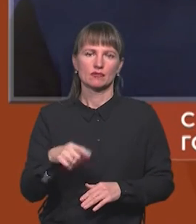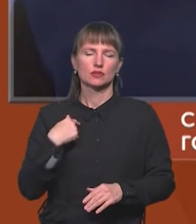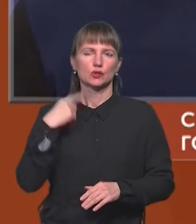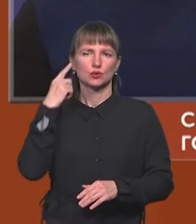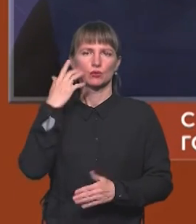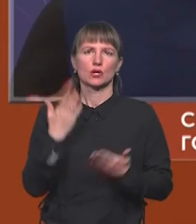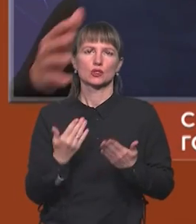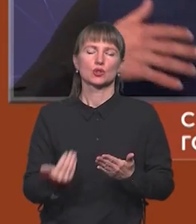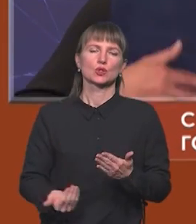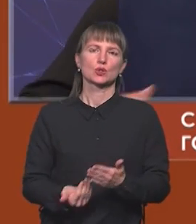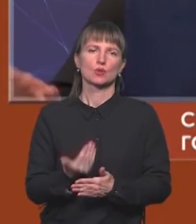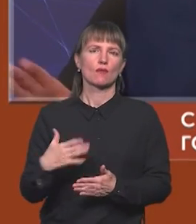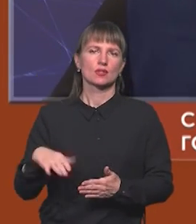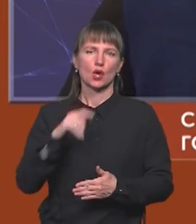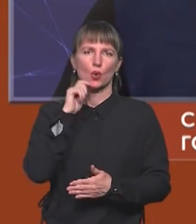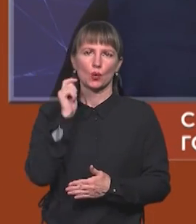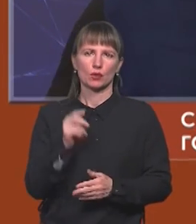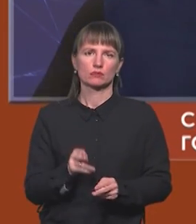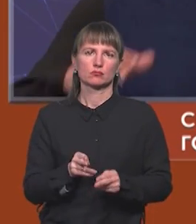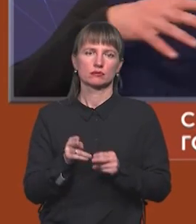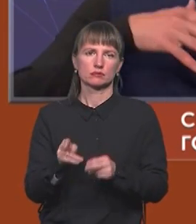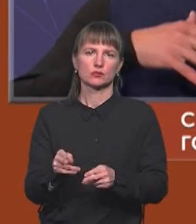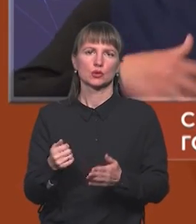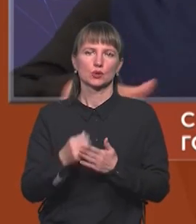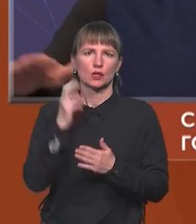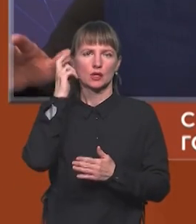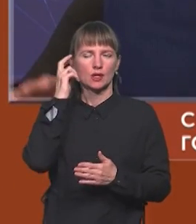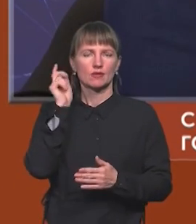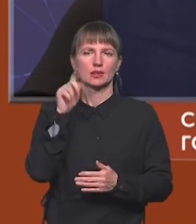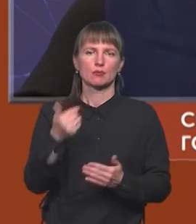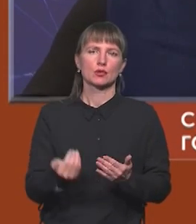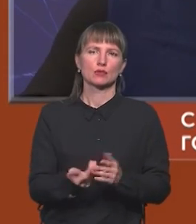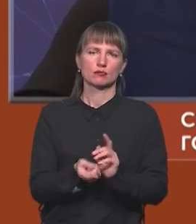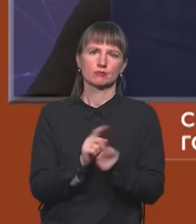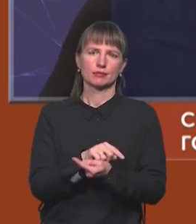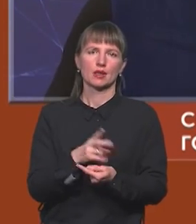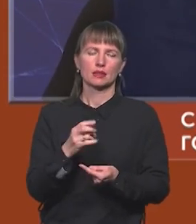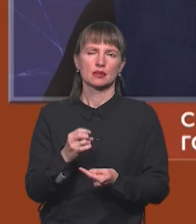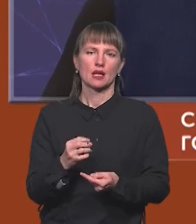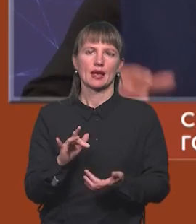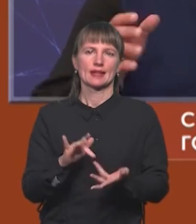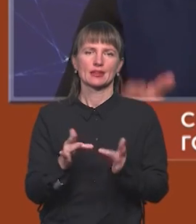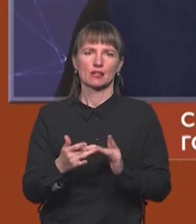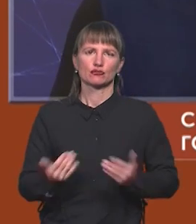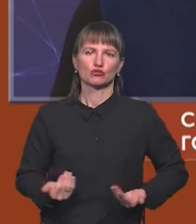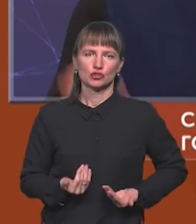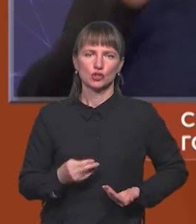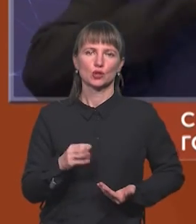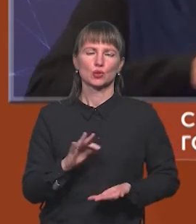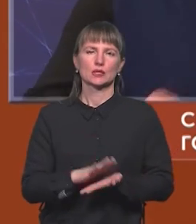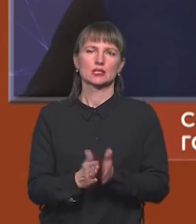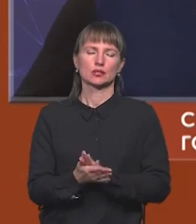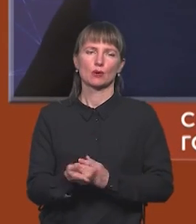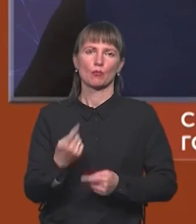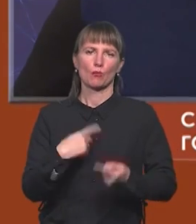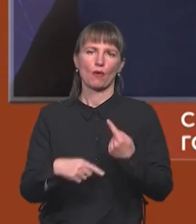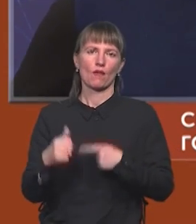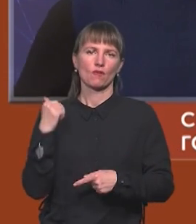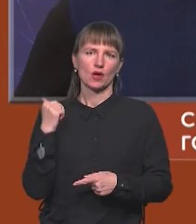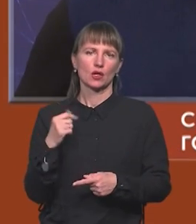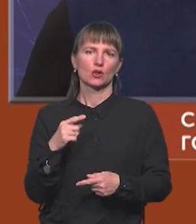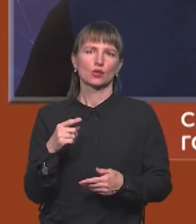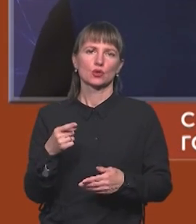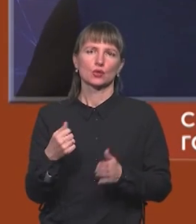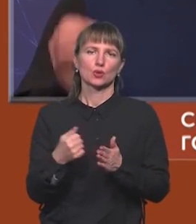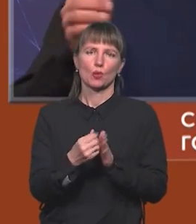якщо знову вся Україна заїде в жорсткий лактан і знову ми перейдемо на онлайн життя, то ситуація повернеться до показників